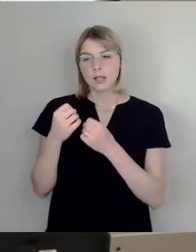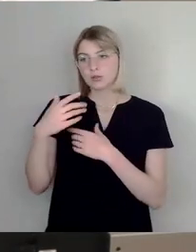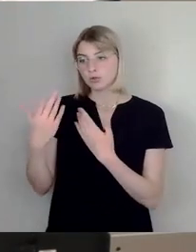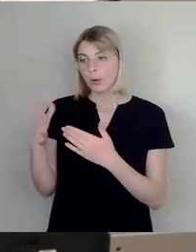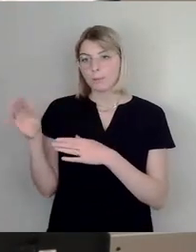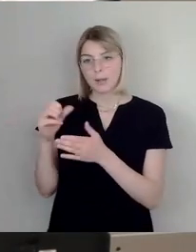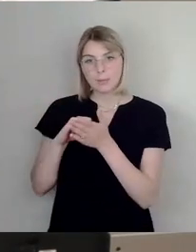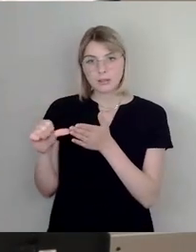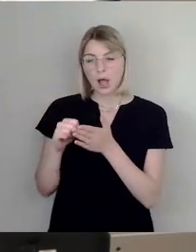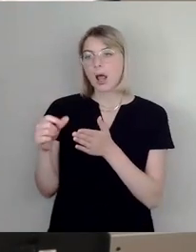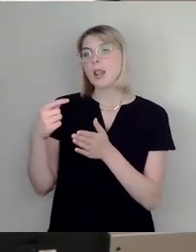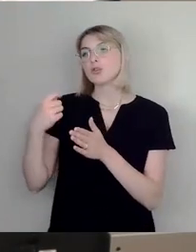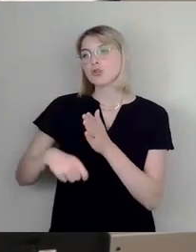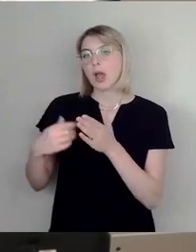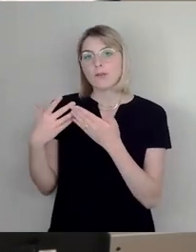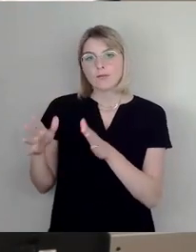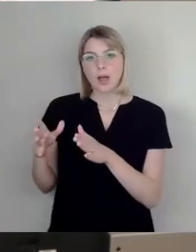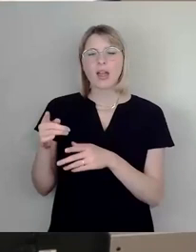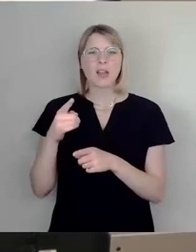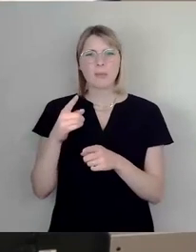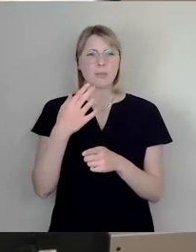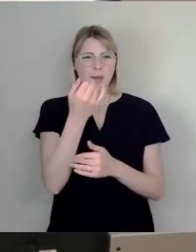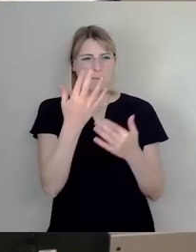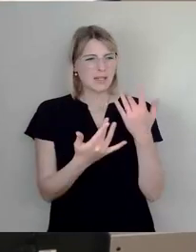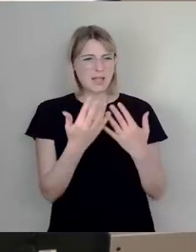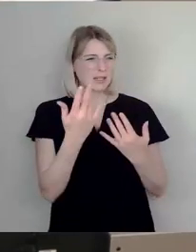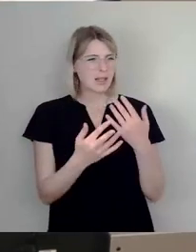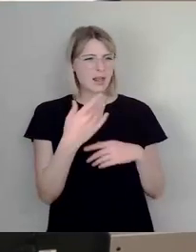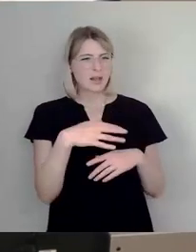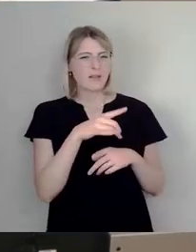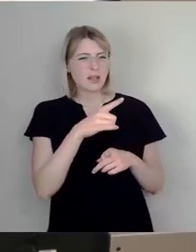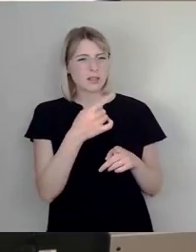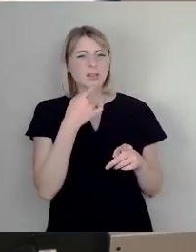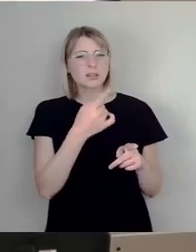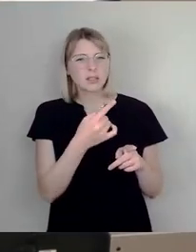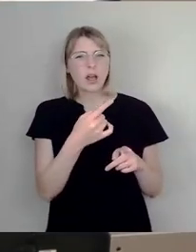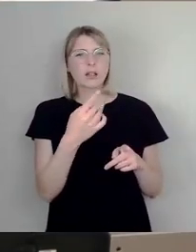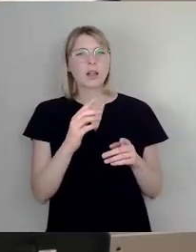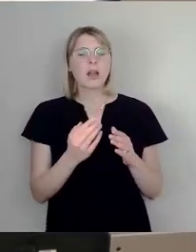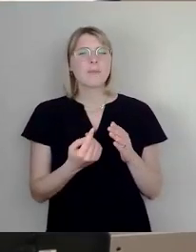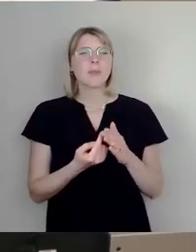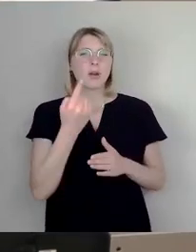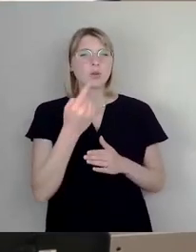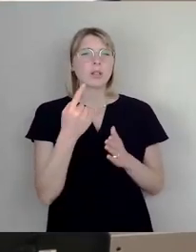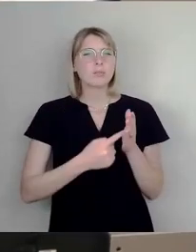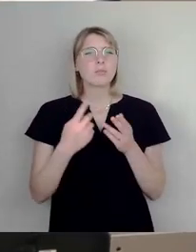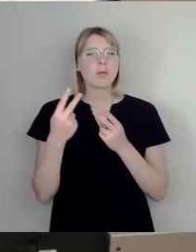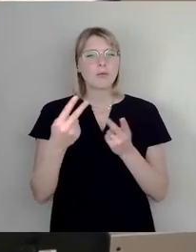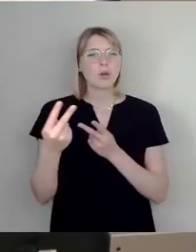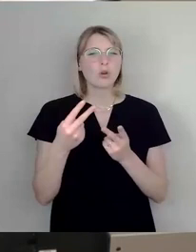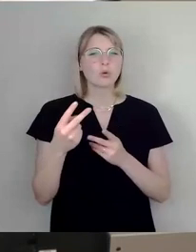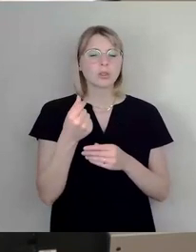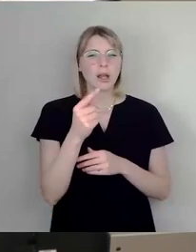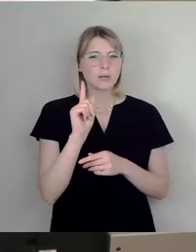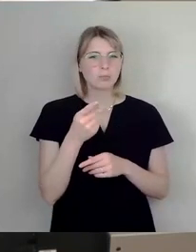nicht mitgezählt, wie oft Martin Schulte-Wissermann gesagt hat, dass die das erhöhte Beförderungsentgelt, die 60 Euro natürlich trotzdem bezahlen müssen. Ich würde es schätzen, es waren